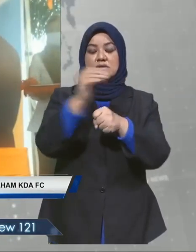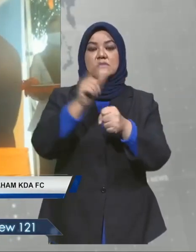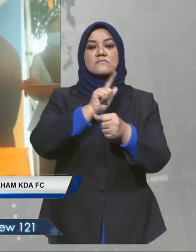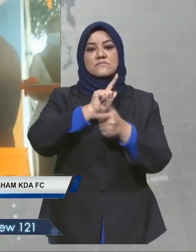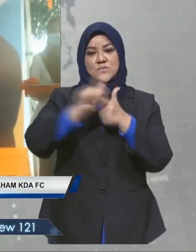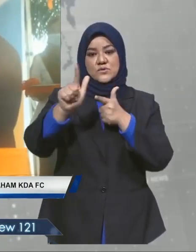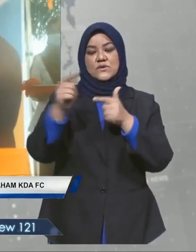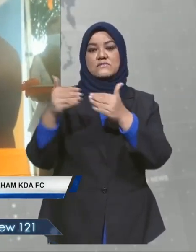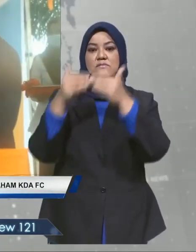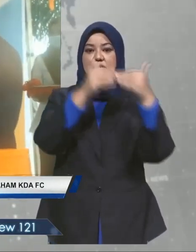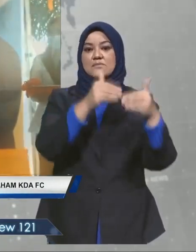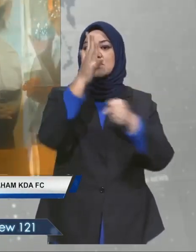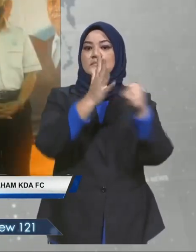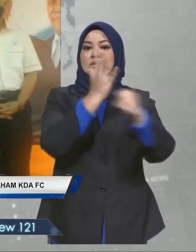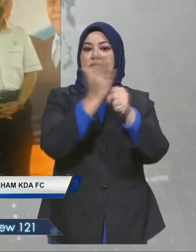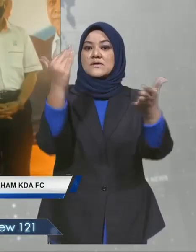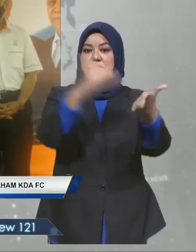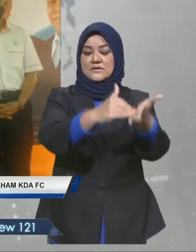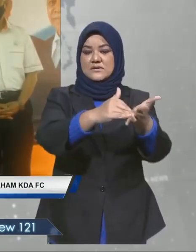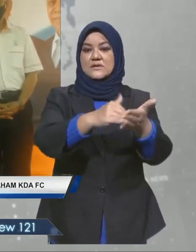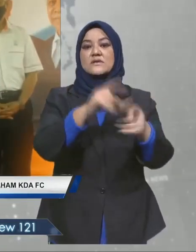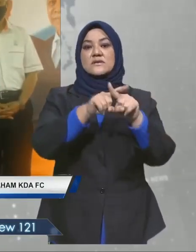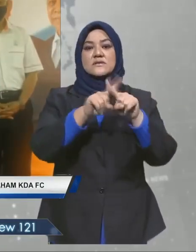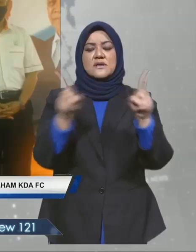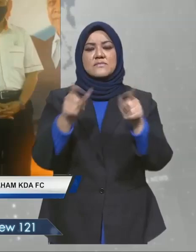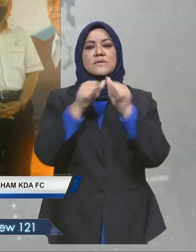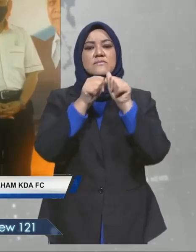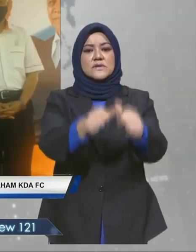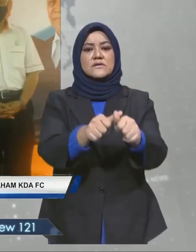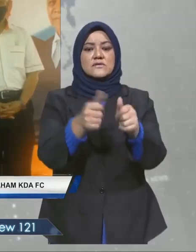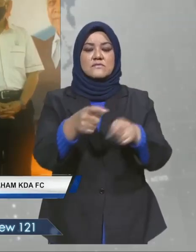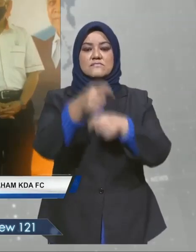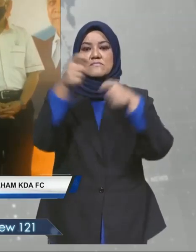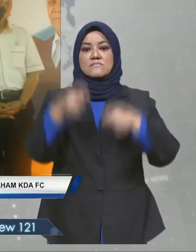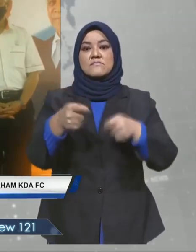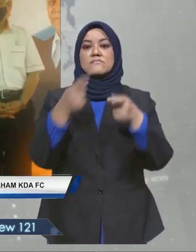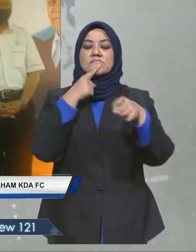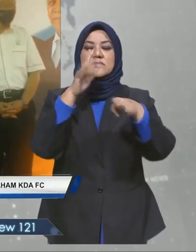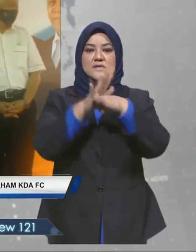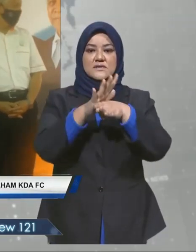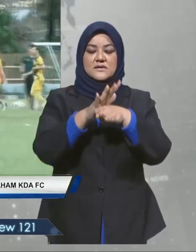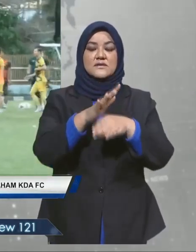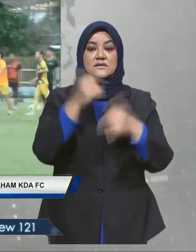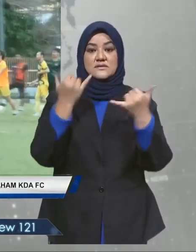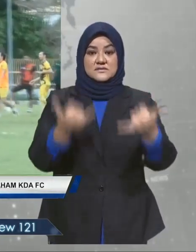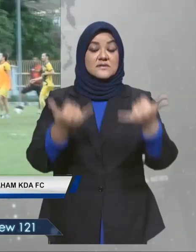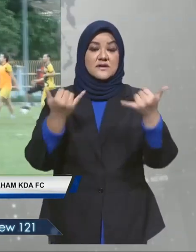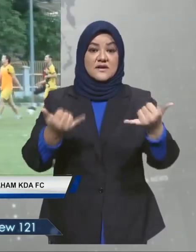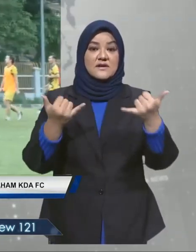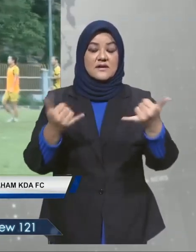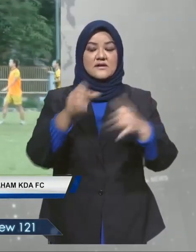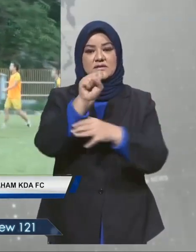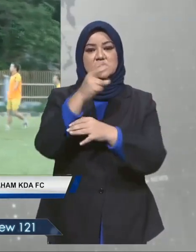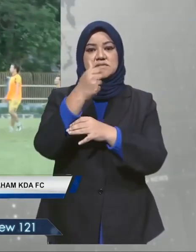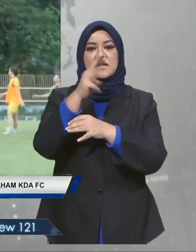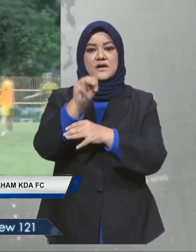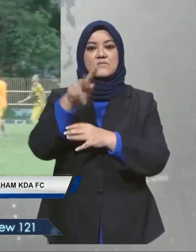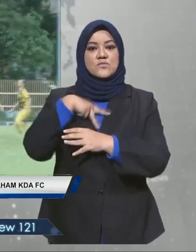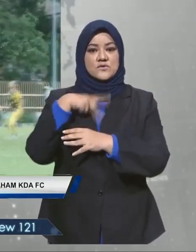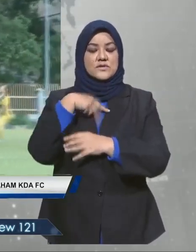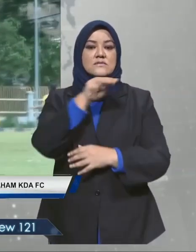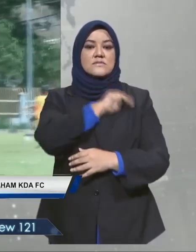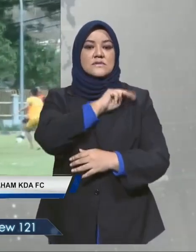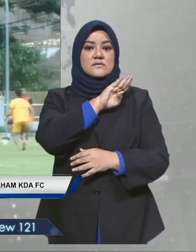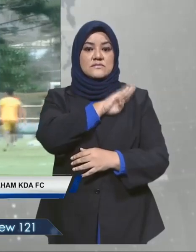dibenarkan menyambung selama lima tahun lagi namun tertakluk kepada perjanjian. Pada ketika ini, saham itu dimiliki